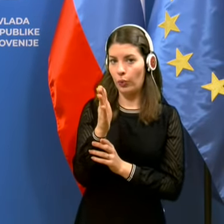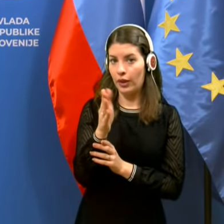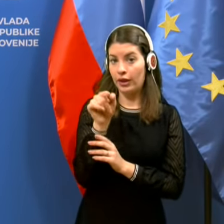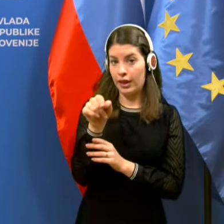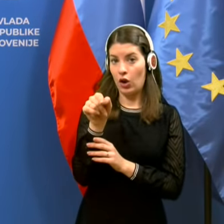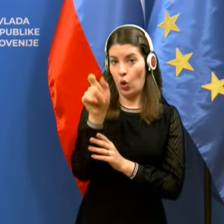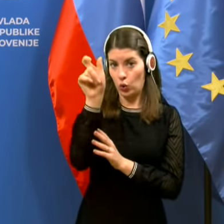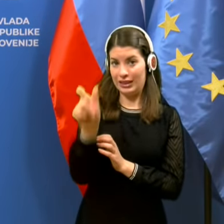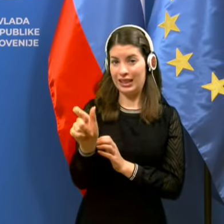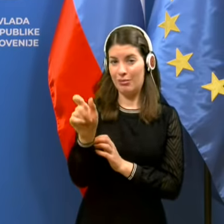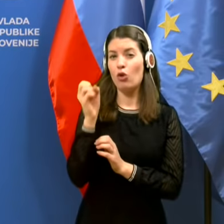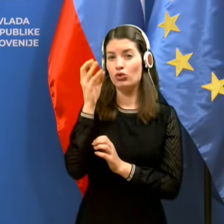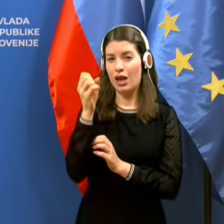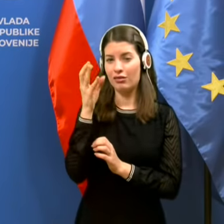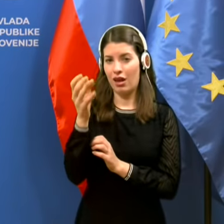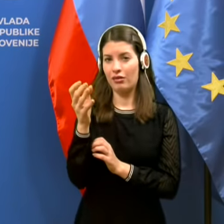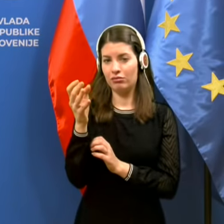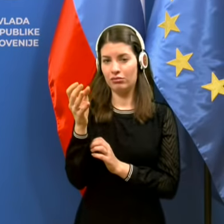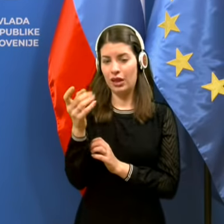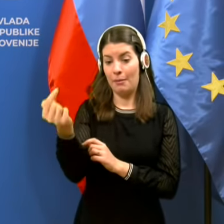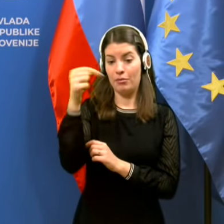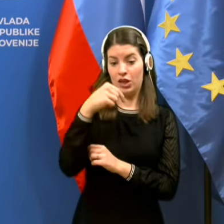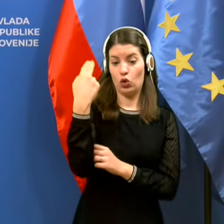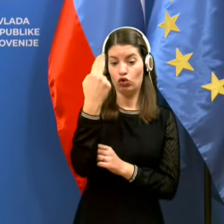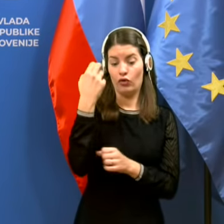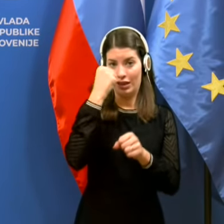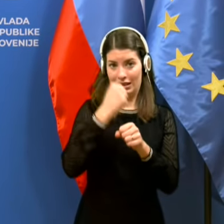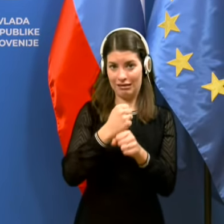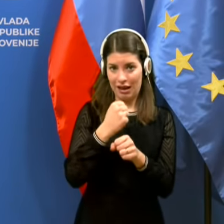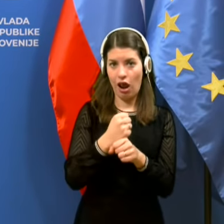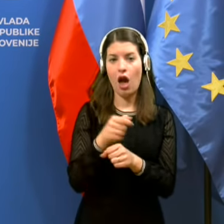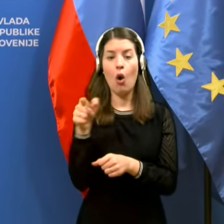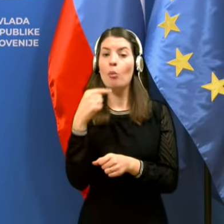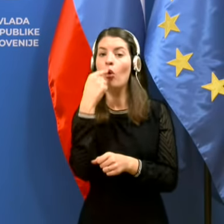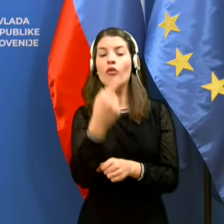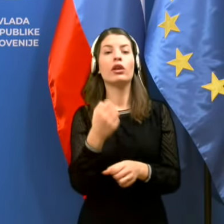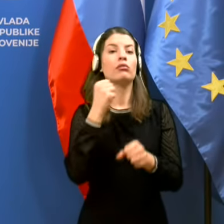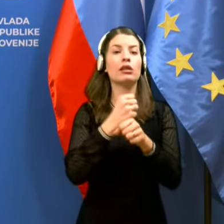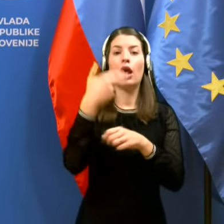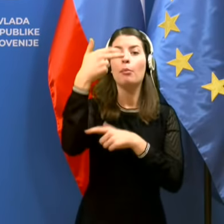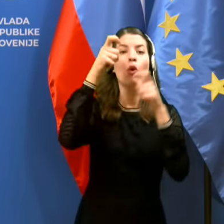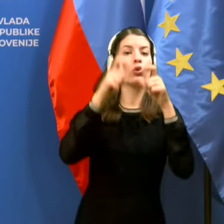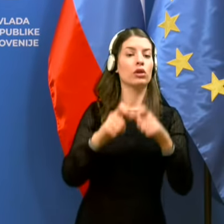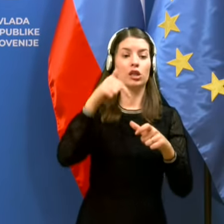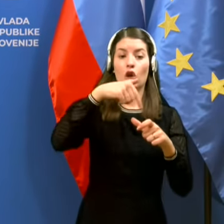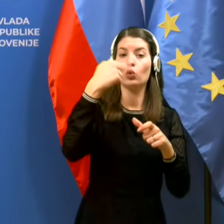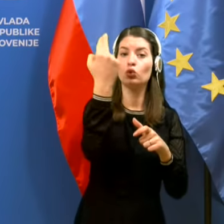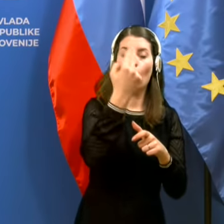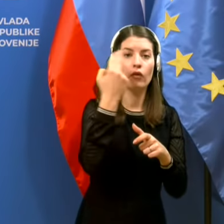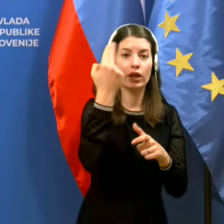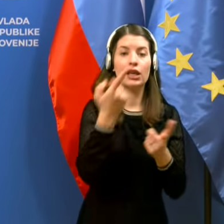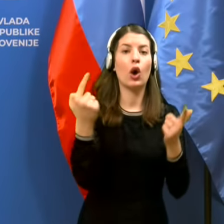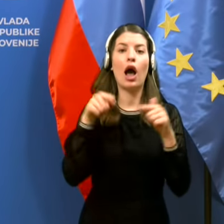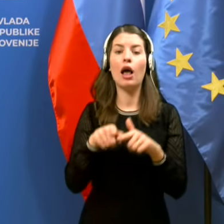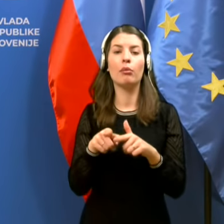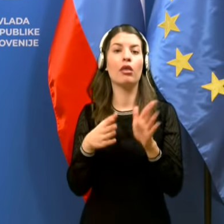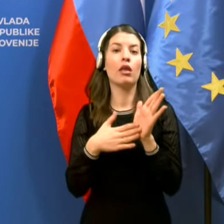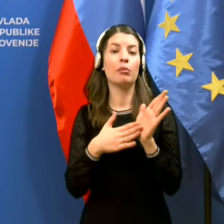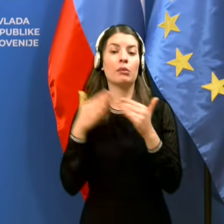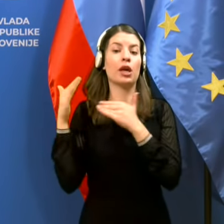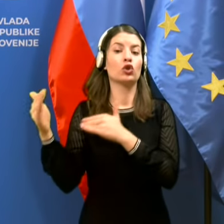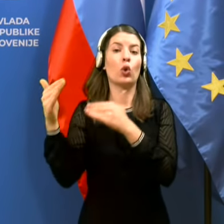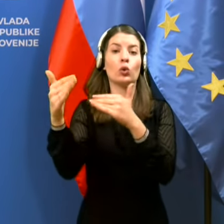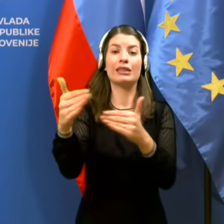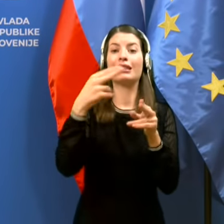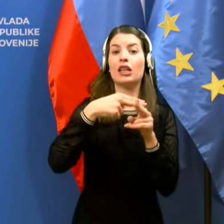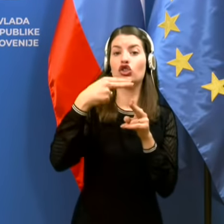dnevnega delovnega migranta, ki bo se predstavil, da dela v nekem podjetju ali bodi si v Sloveniji ali v podjetju v sosednji